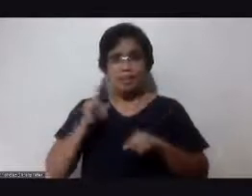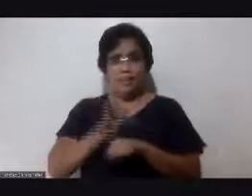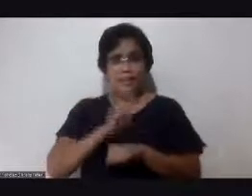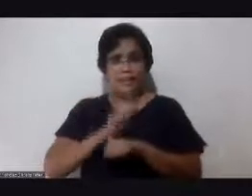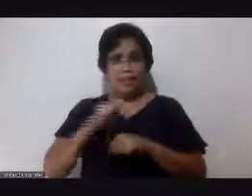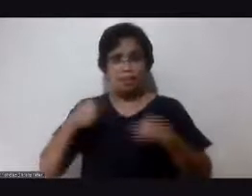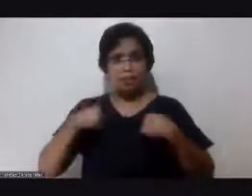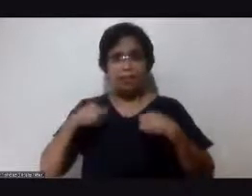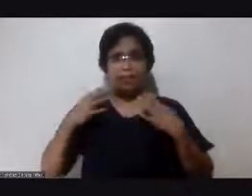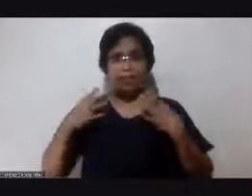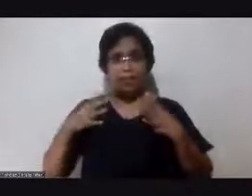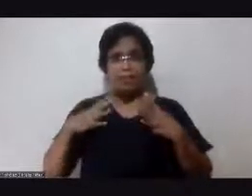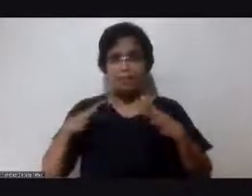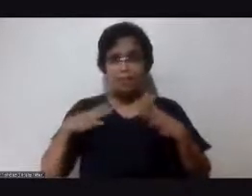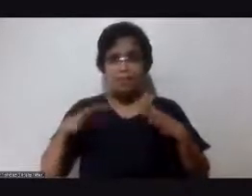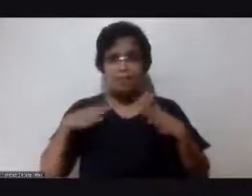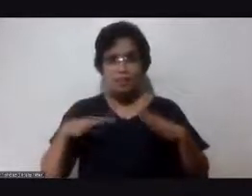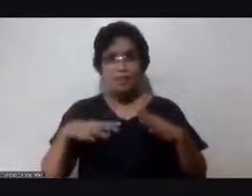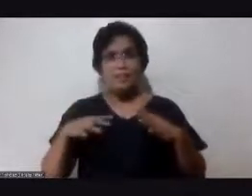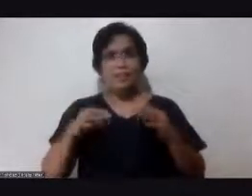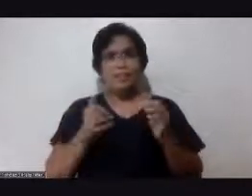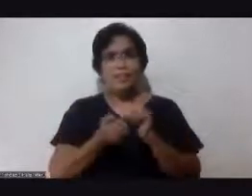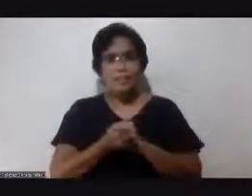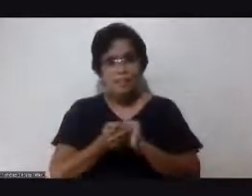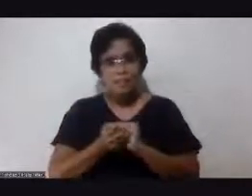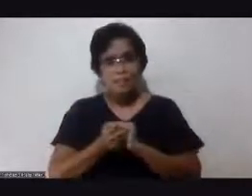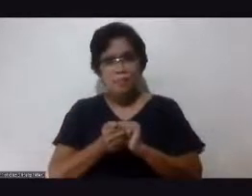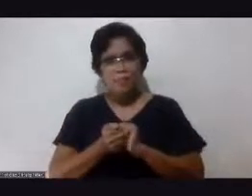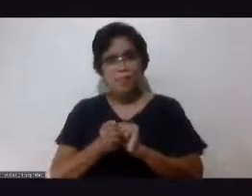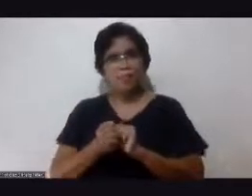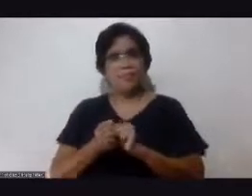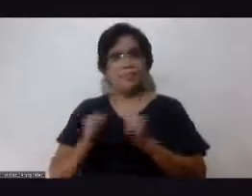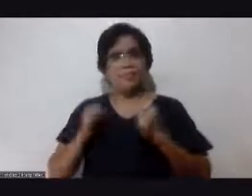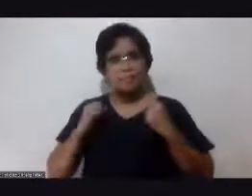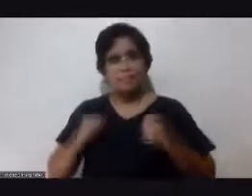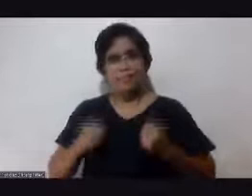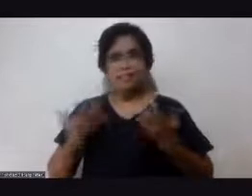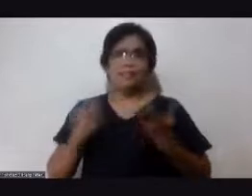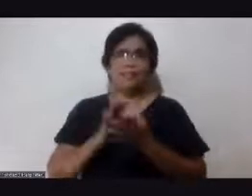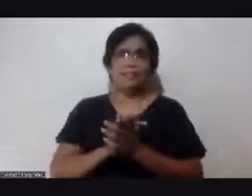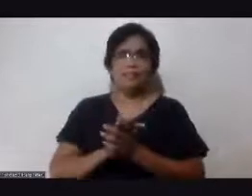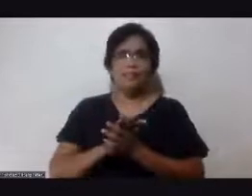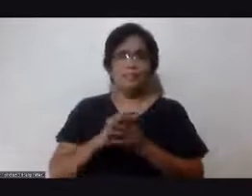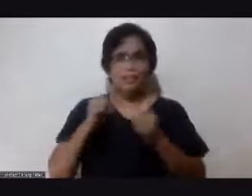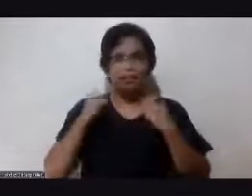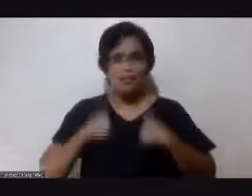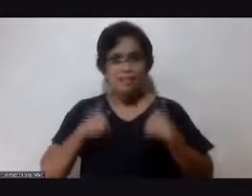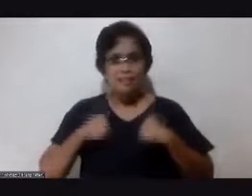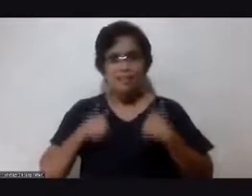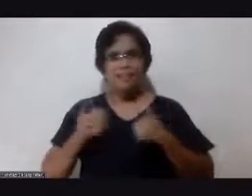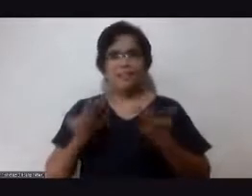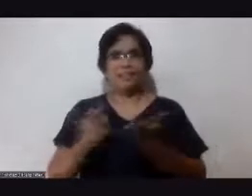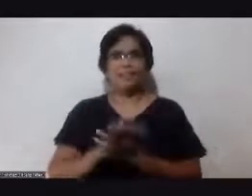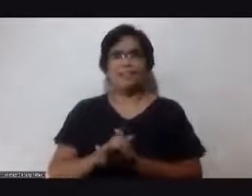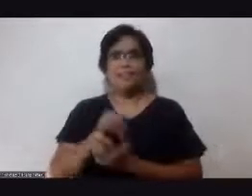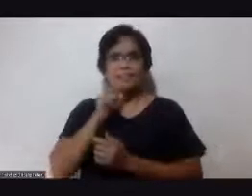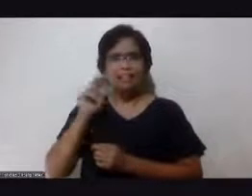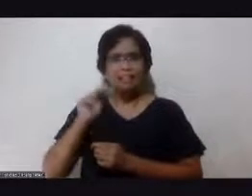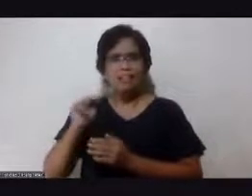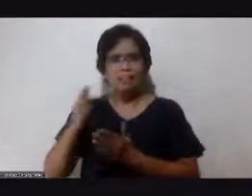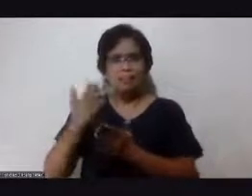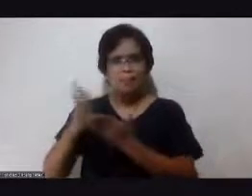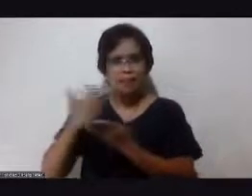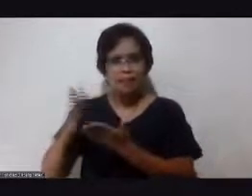naligo ka maayos ang ano mo hindi naman kailangan gumastos ng kung ano ano dyan